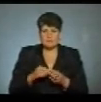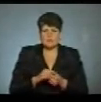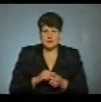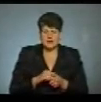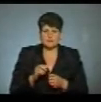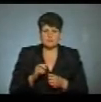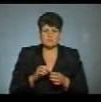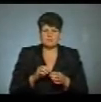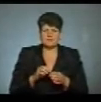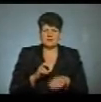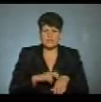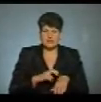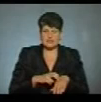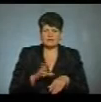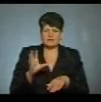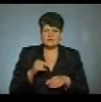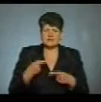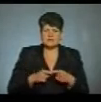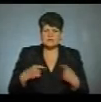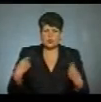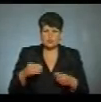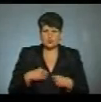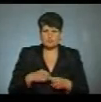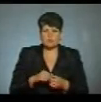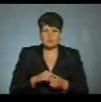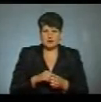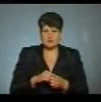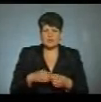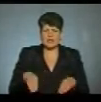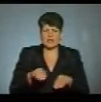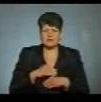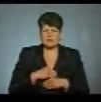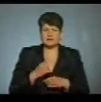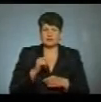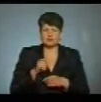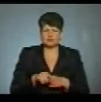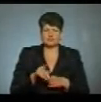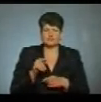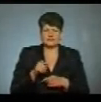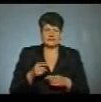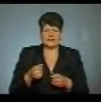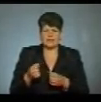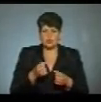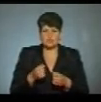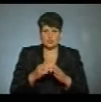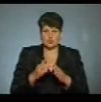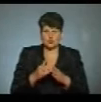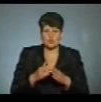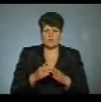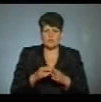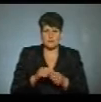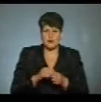лікарів, і ті всі костюми прати, і прати халати, для того, щоб вони вже те не носили додому, а все